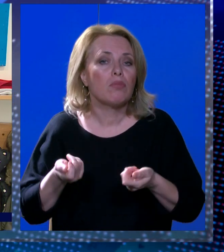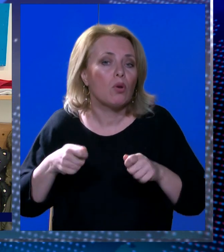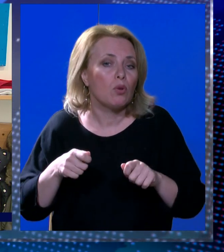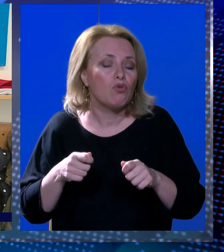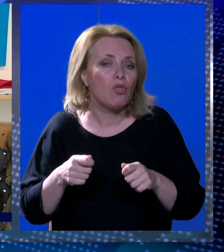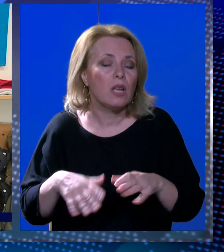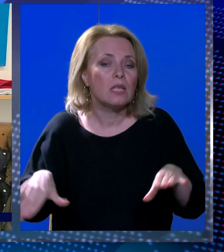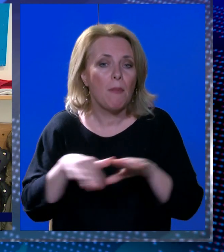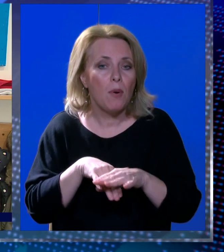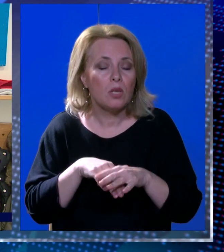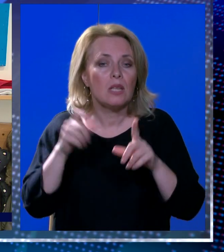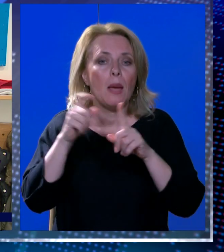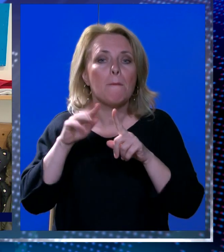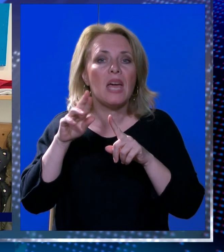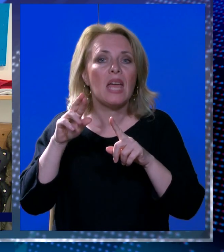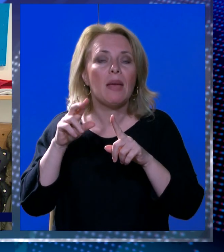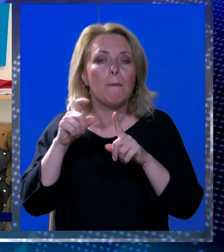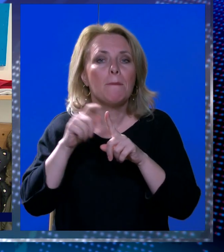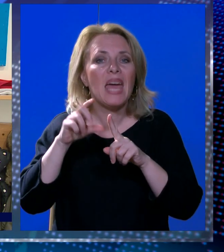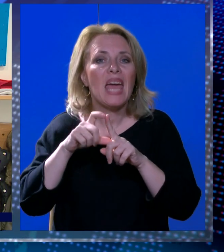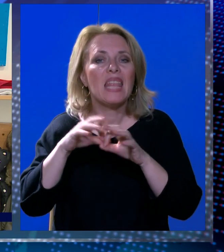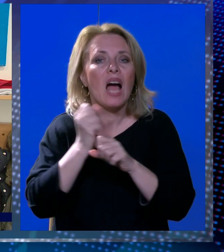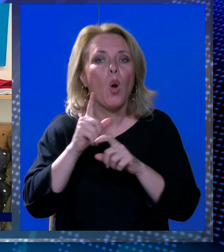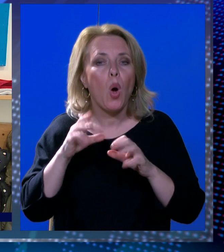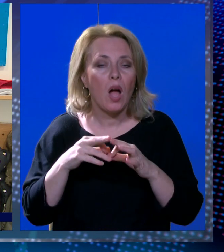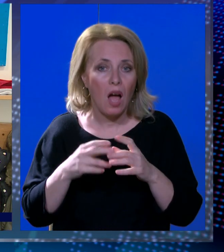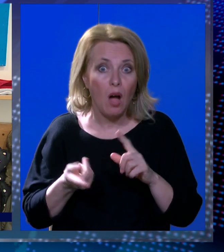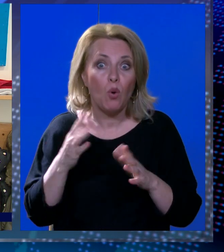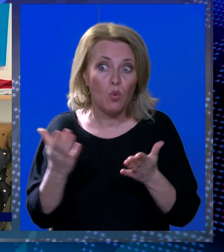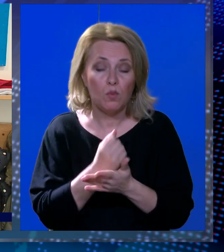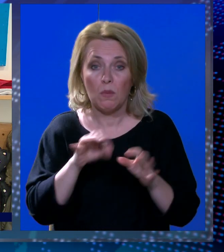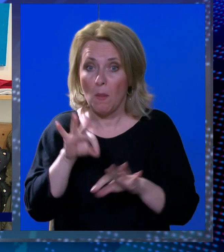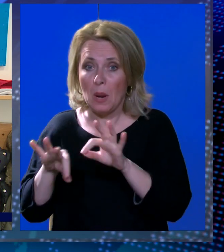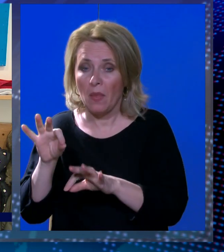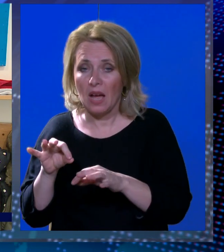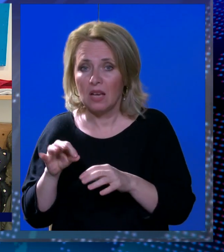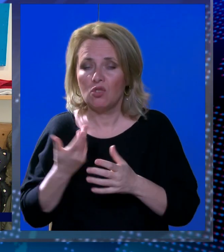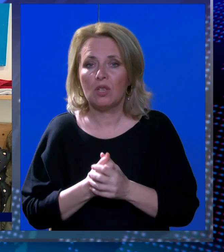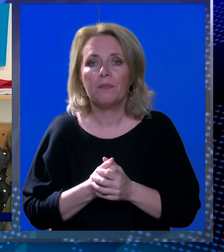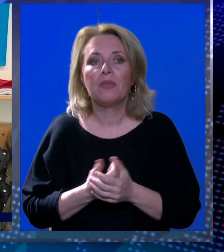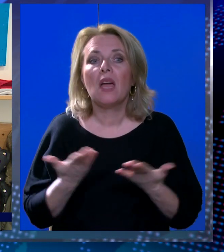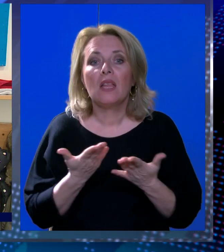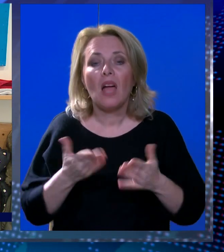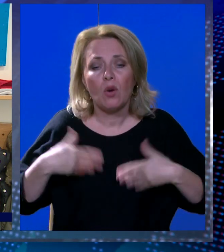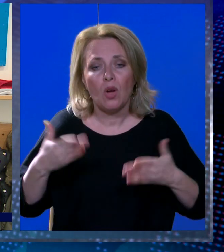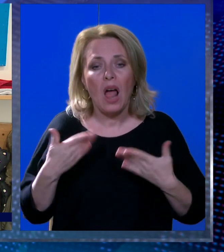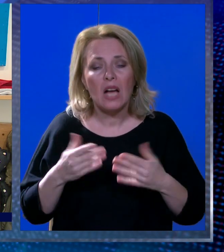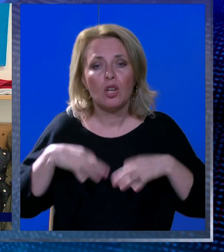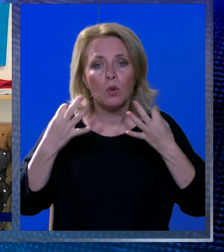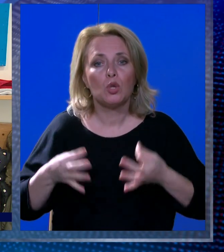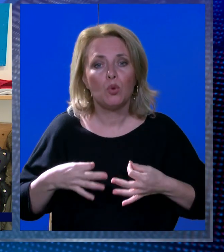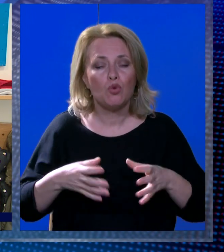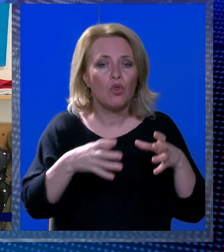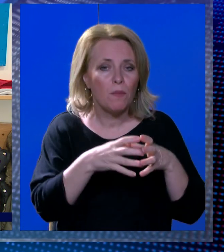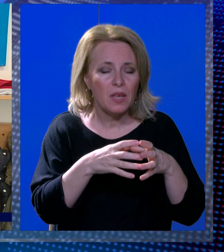pedagoga, ako ga bude na tržištu rada. Tako da rasteretimo sručni tim, jer je